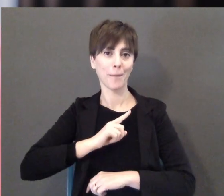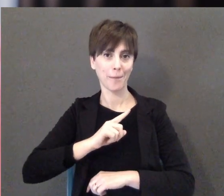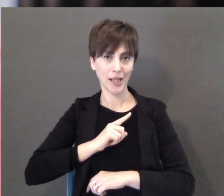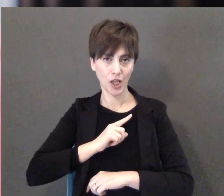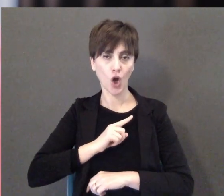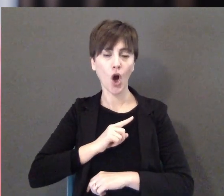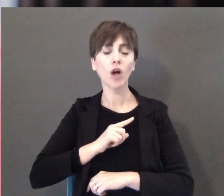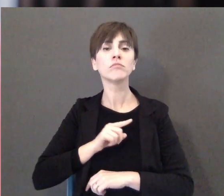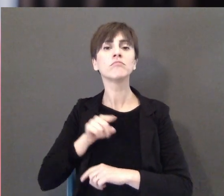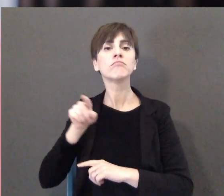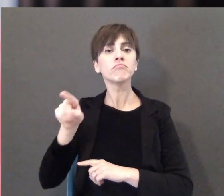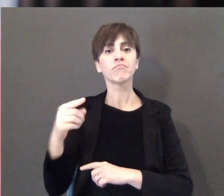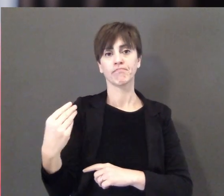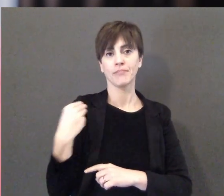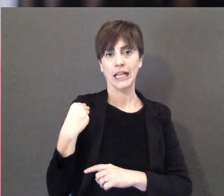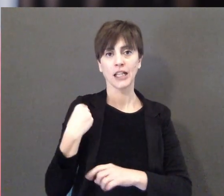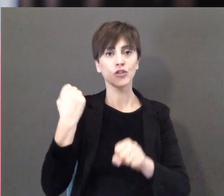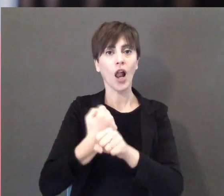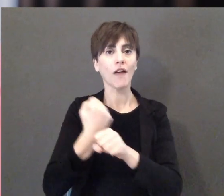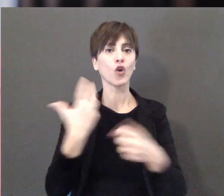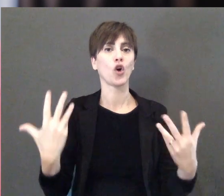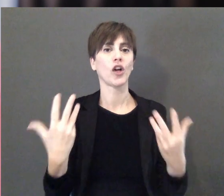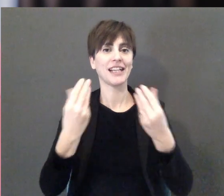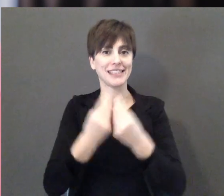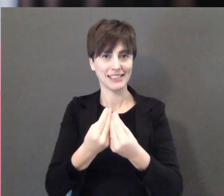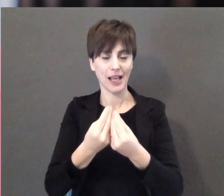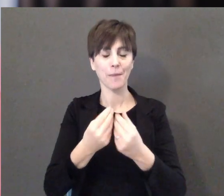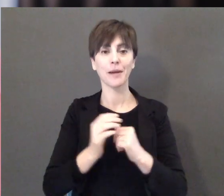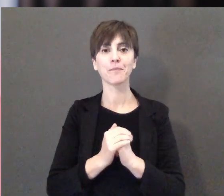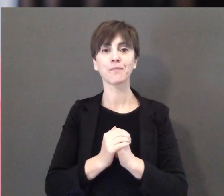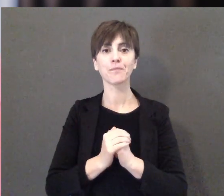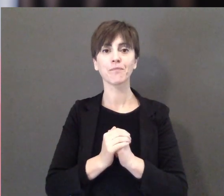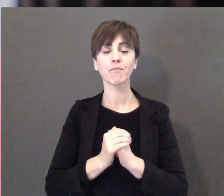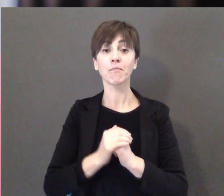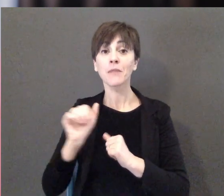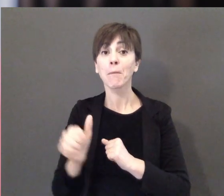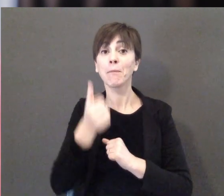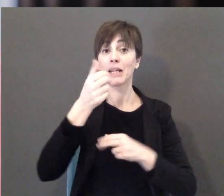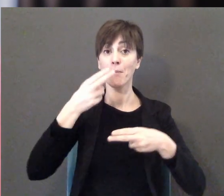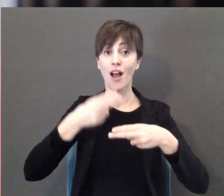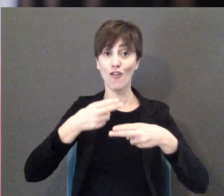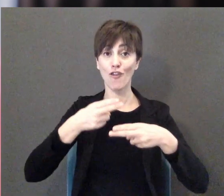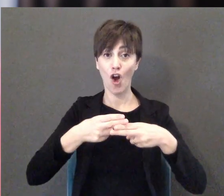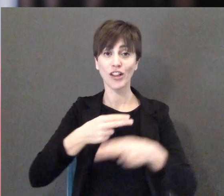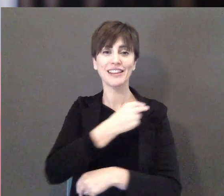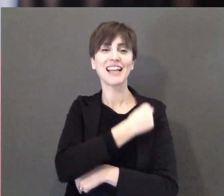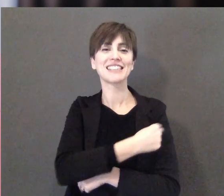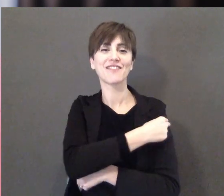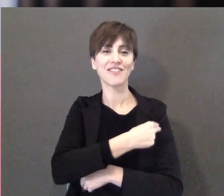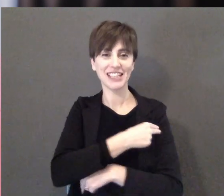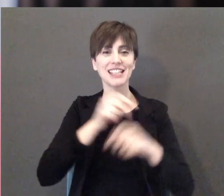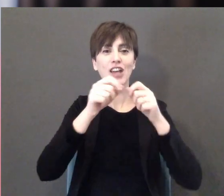se dici siamo andati alla prima volta a Zurich